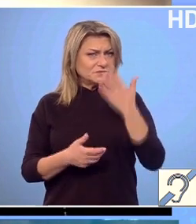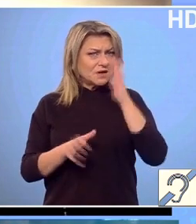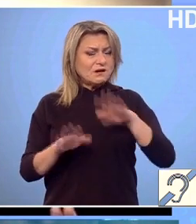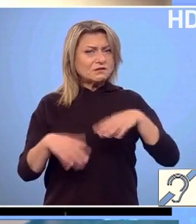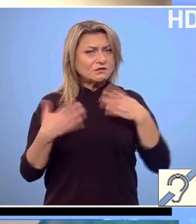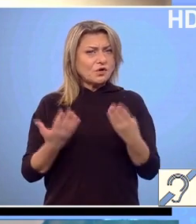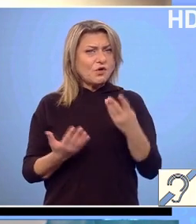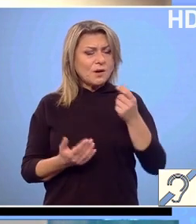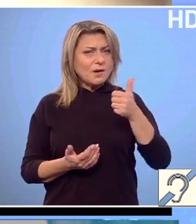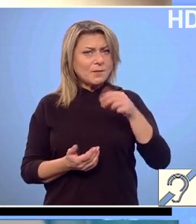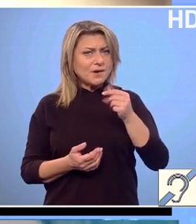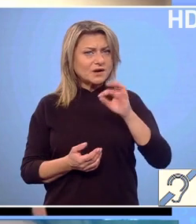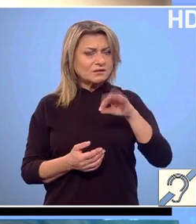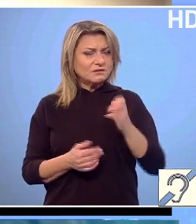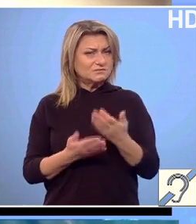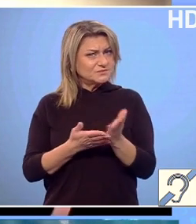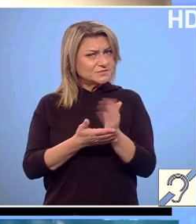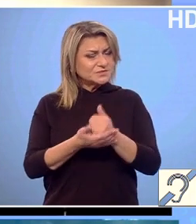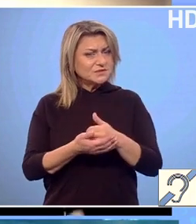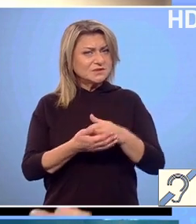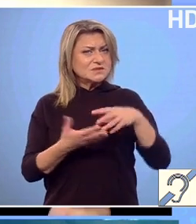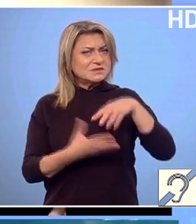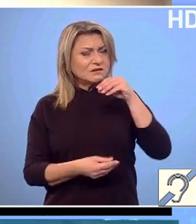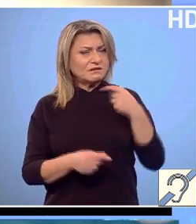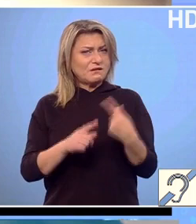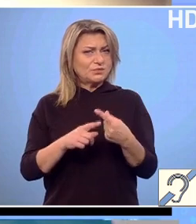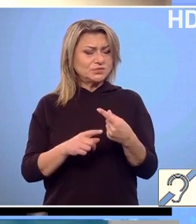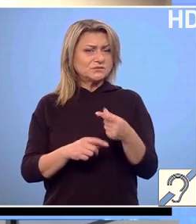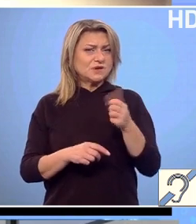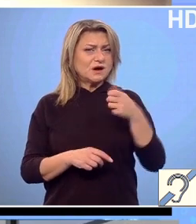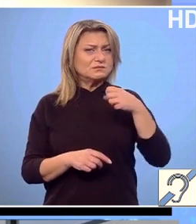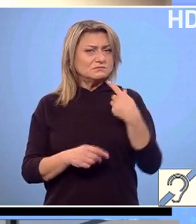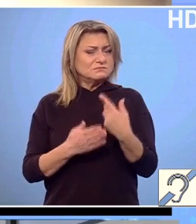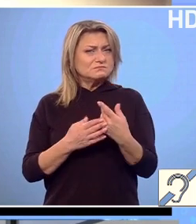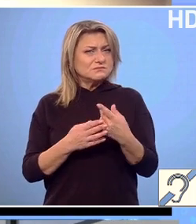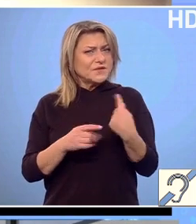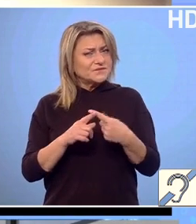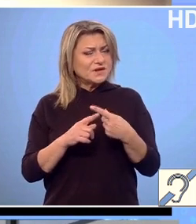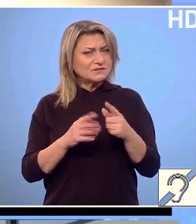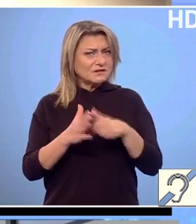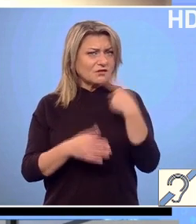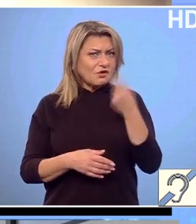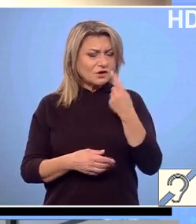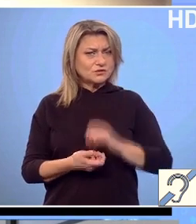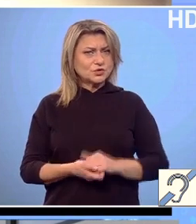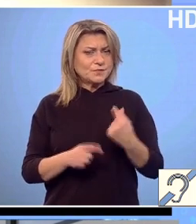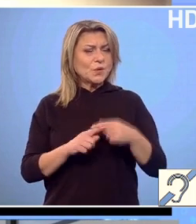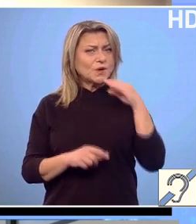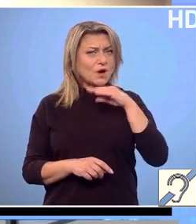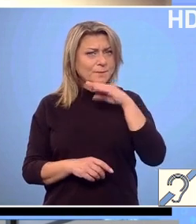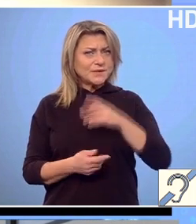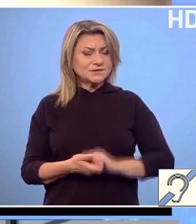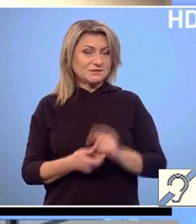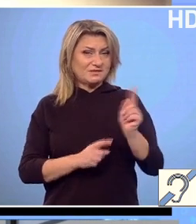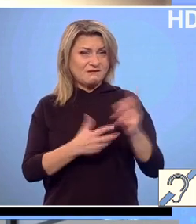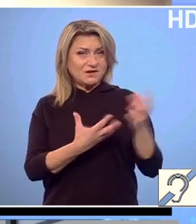aparate, de colectare selectivă a peturilor a aluminiului din oraș, cu recompensă. Adică